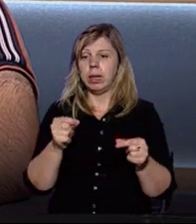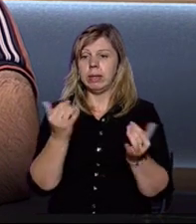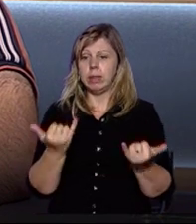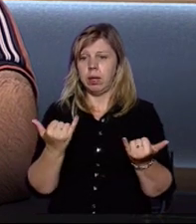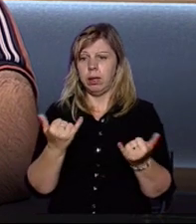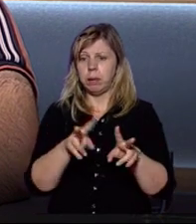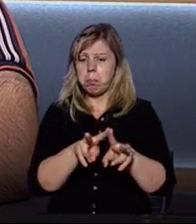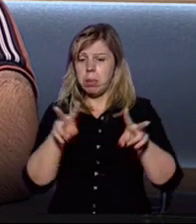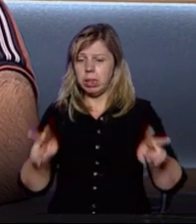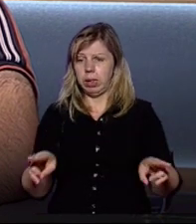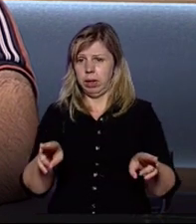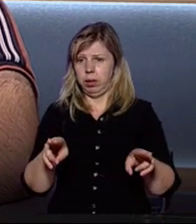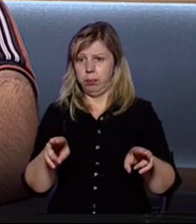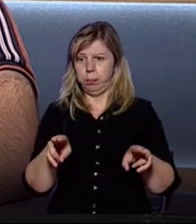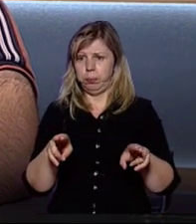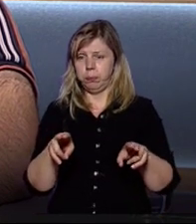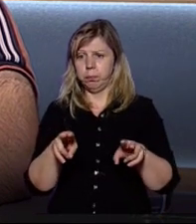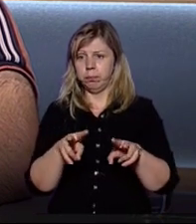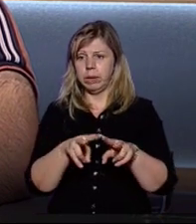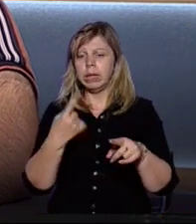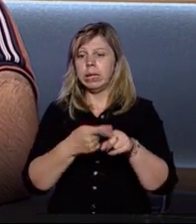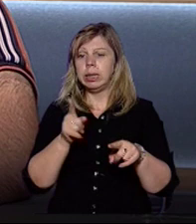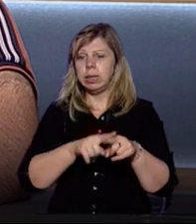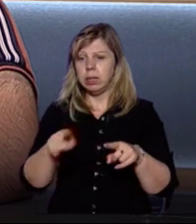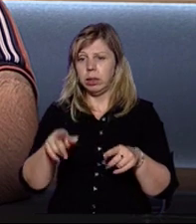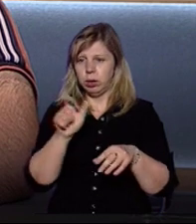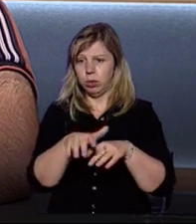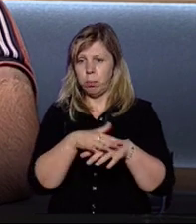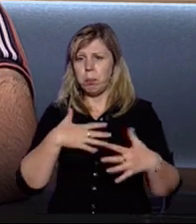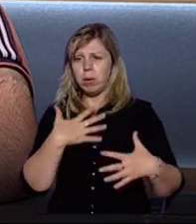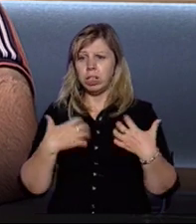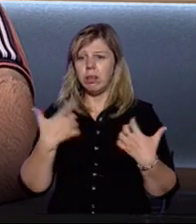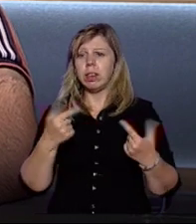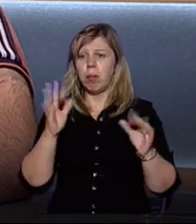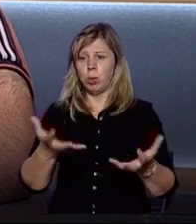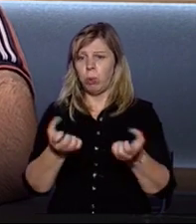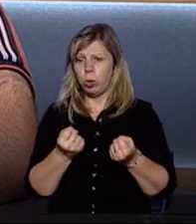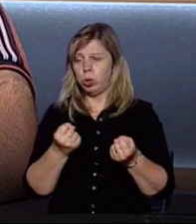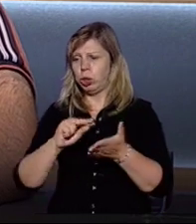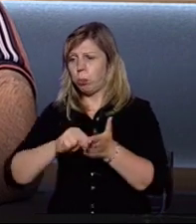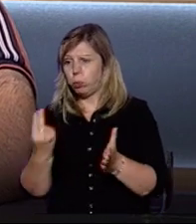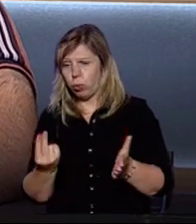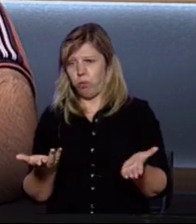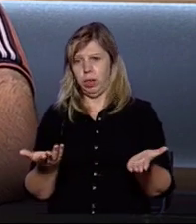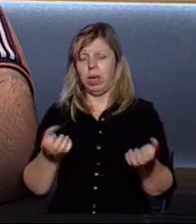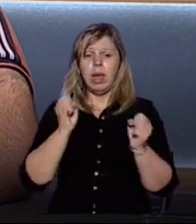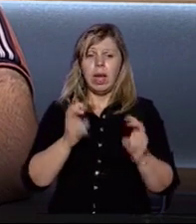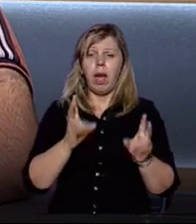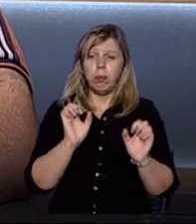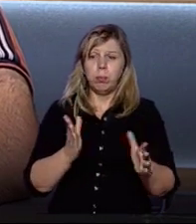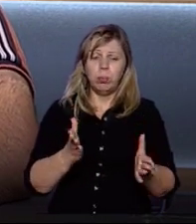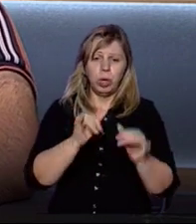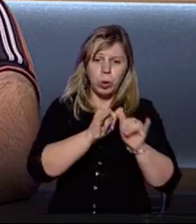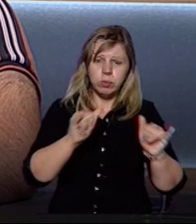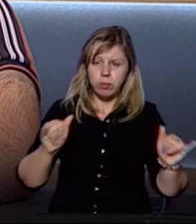паралельно більшість цих мешканців, переживають, де вони будуть отримувати довідки, як воно буде це